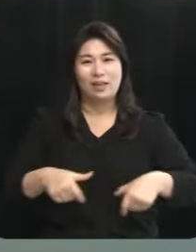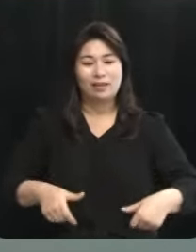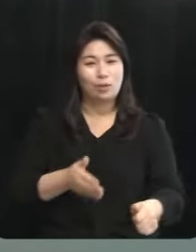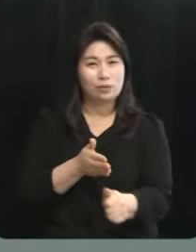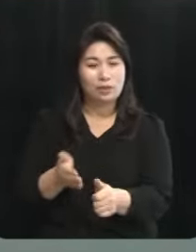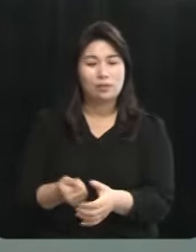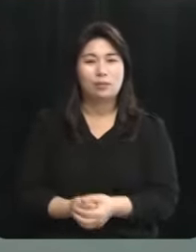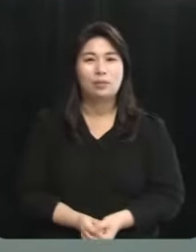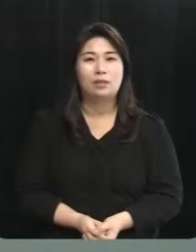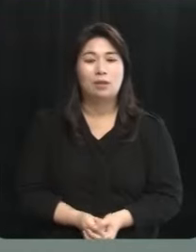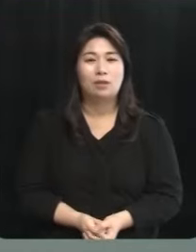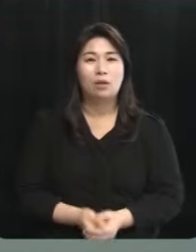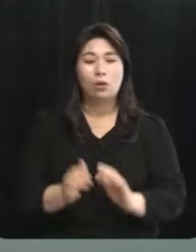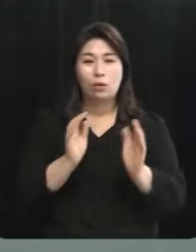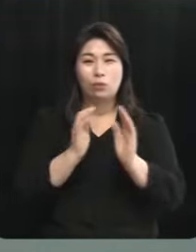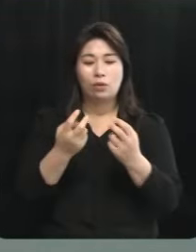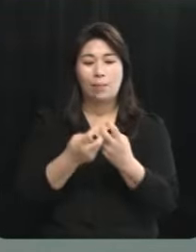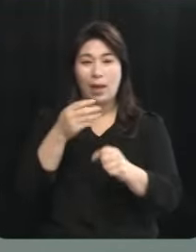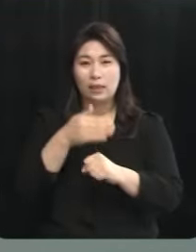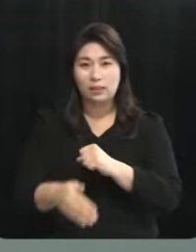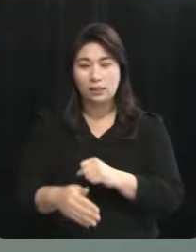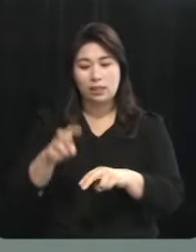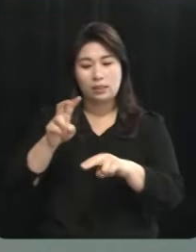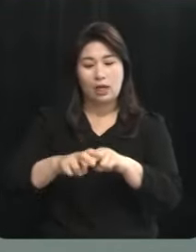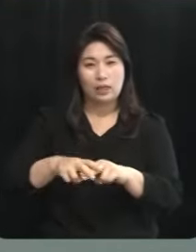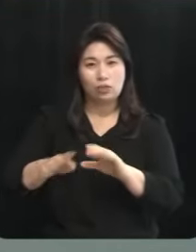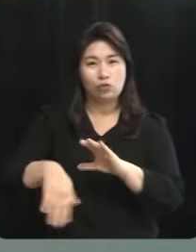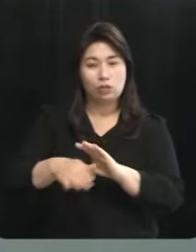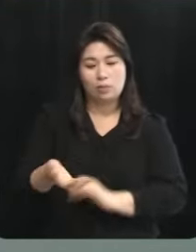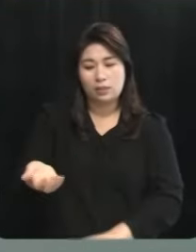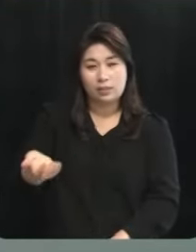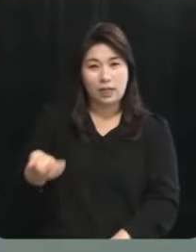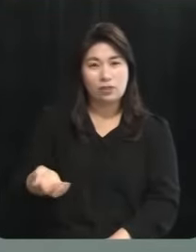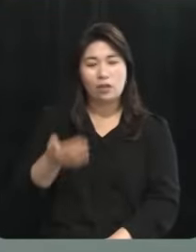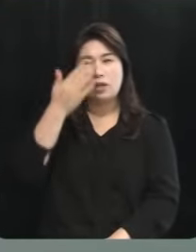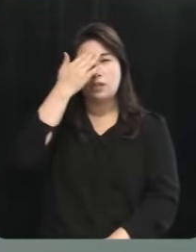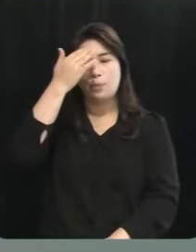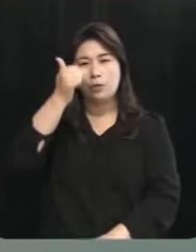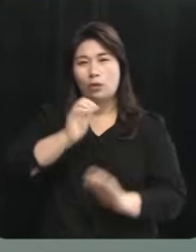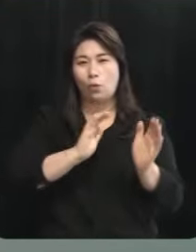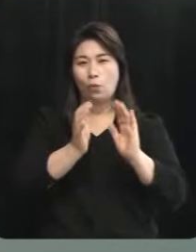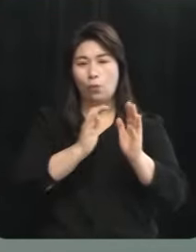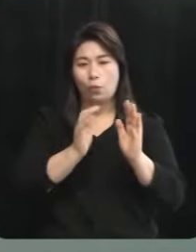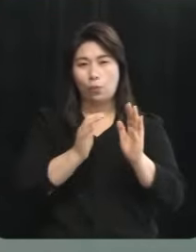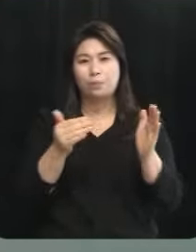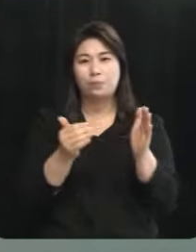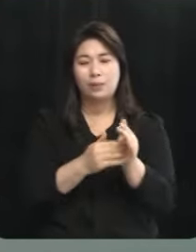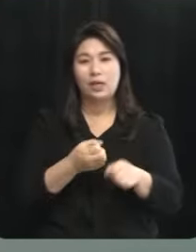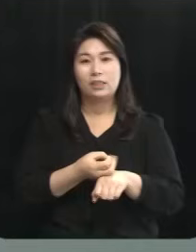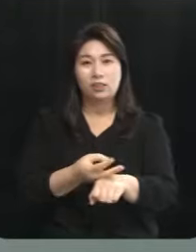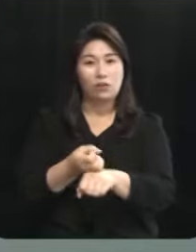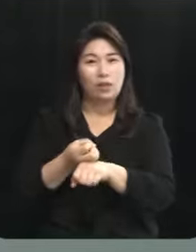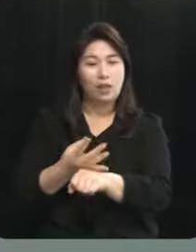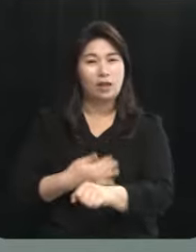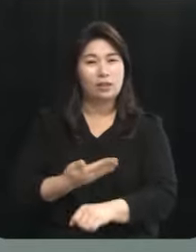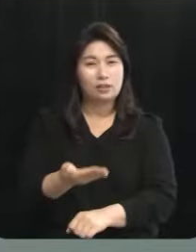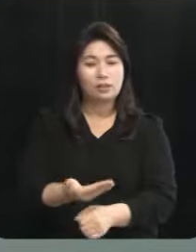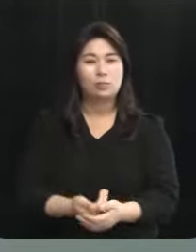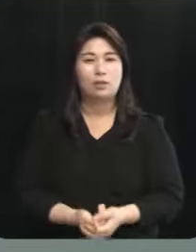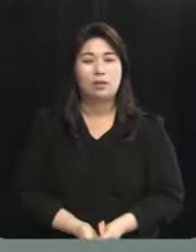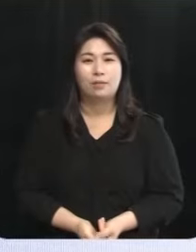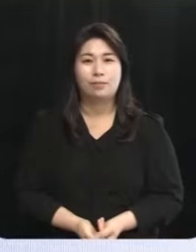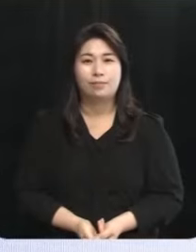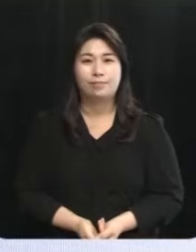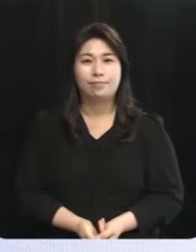바라겠습니다 이 같은 토론회 방식과 자리 추첨은 사전에 대표자 회의를 통해서 전달됐다는 점도 말씀을